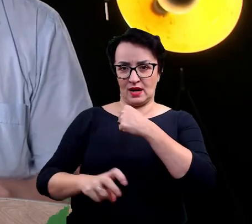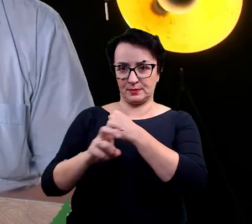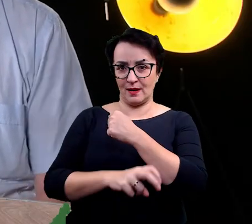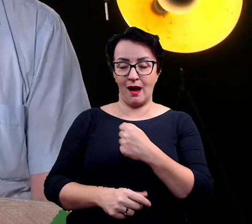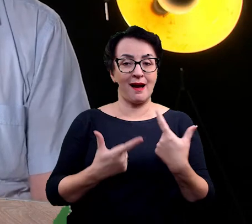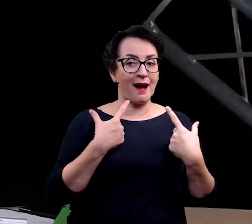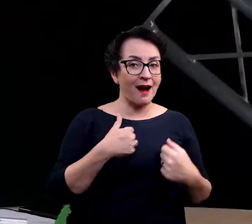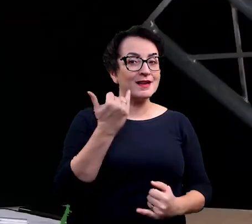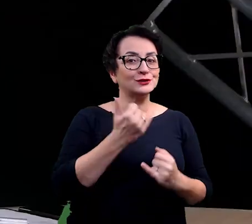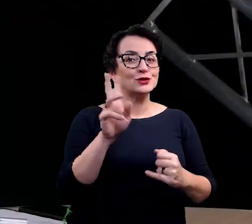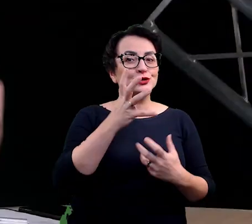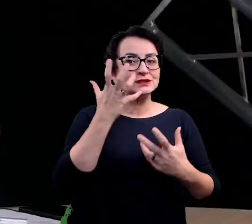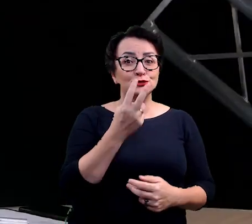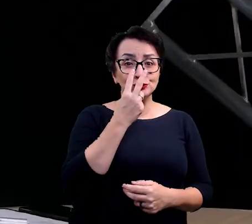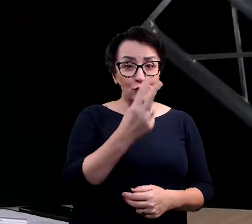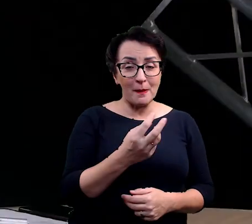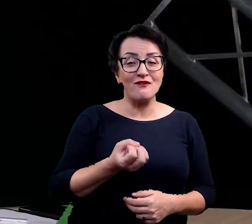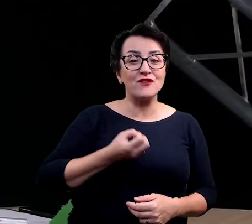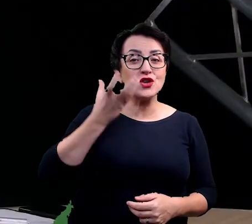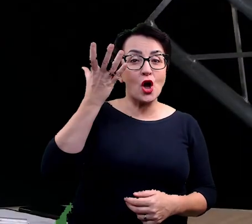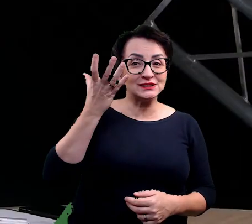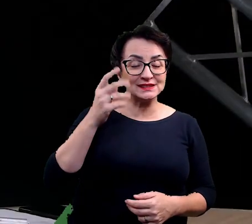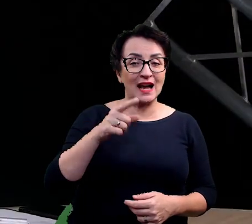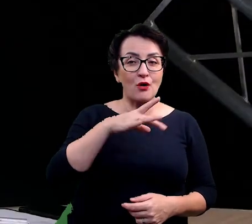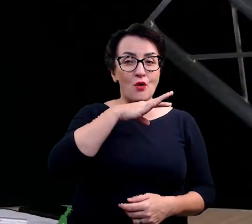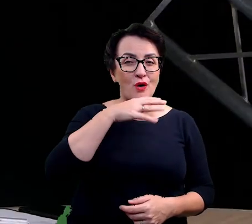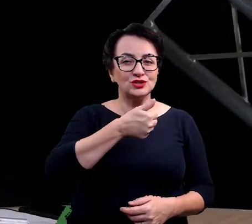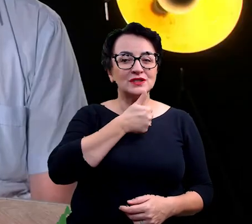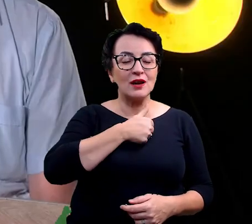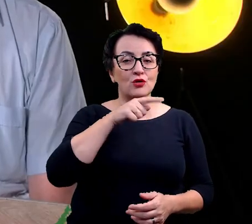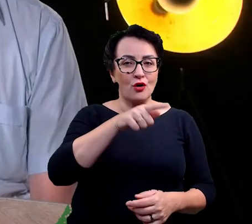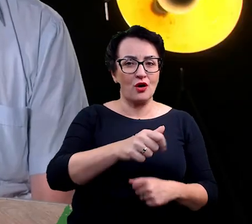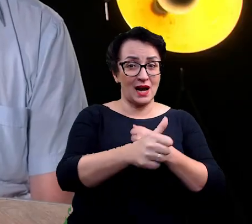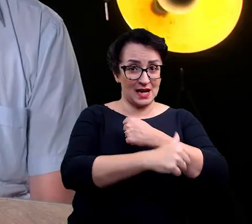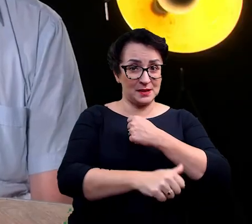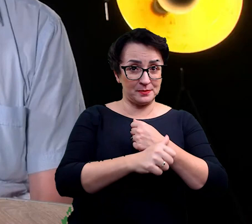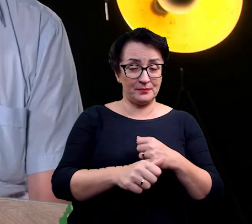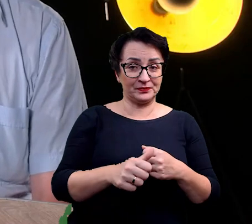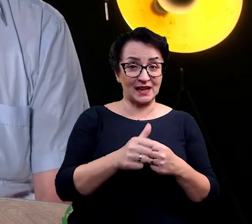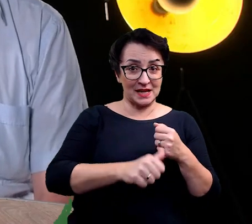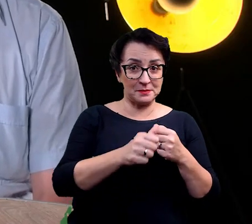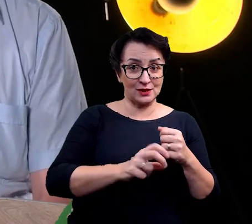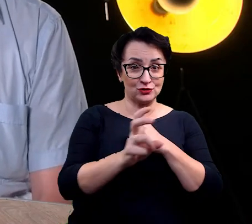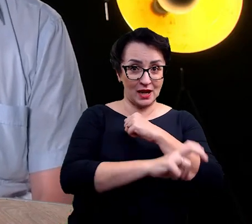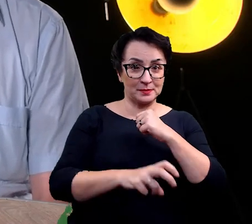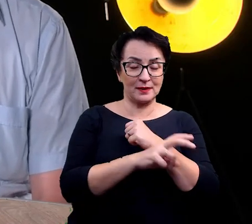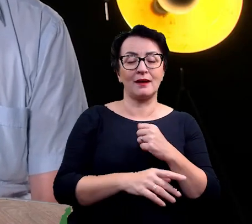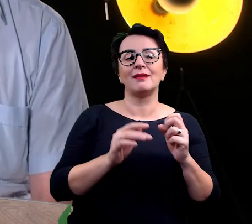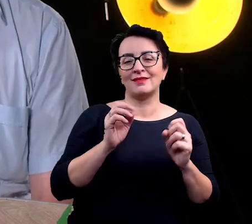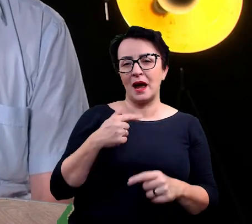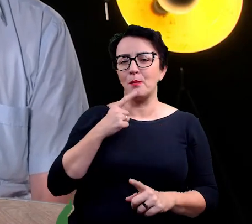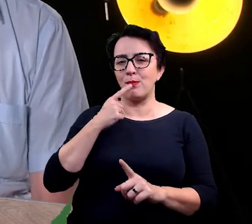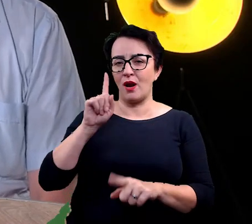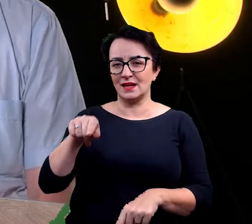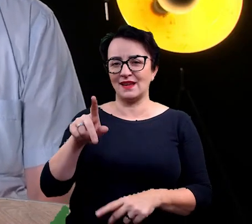oglądać akurat tę wiosenną, piękną Wiosenną, tak. To myślę, że doradzam przyjazd w lipcu i w sierpniu to jest